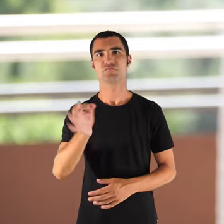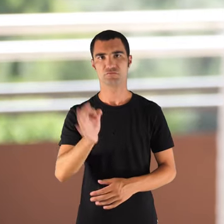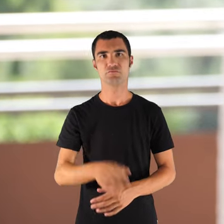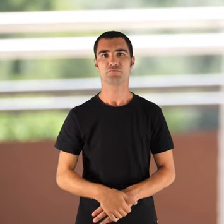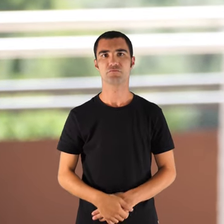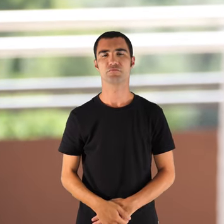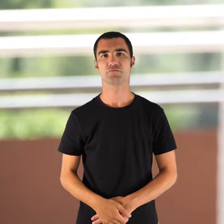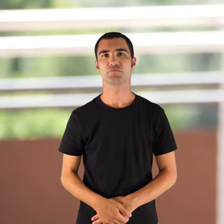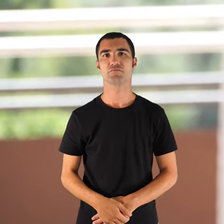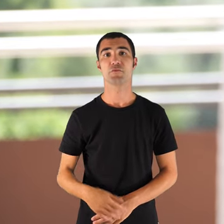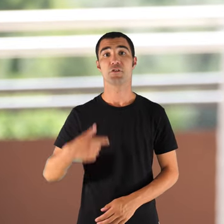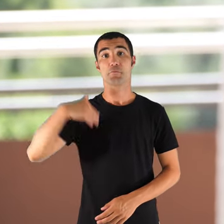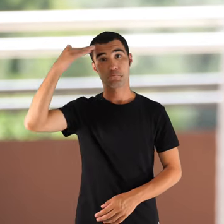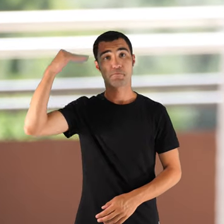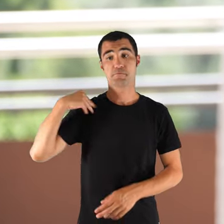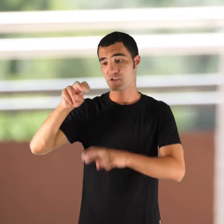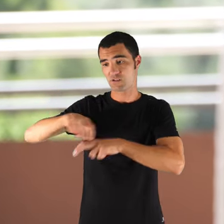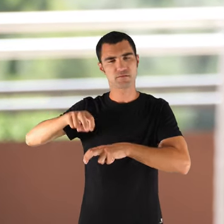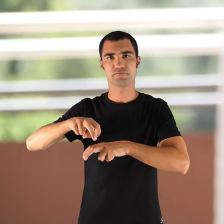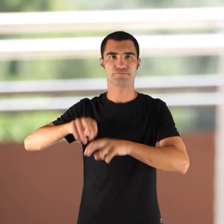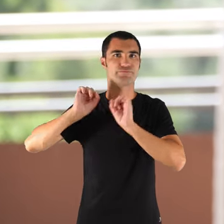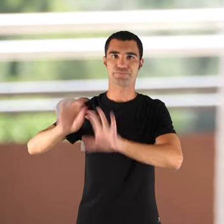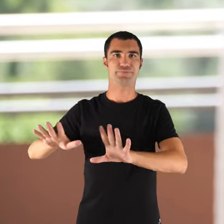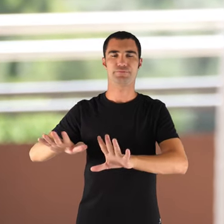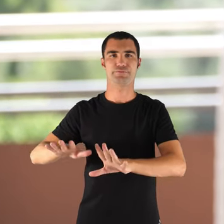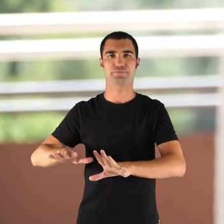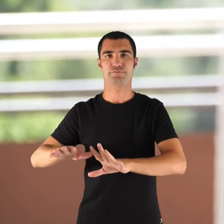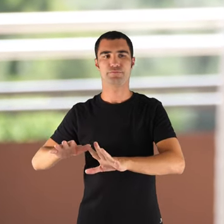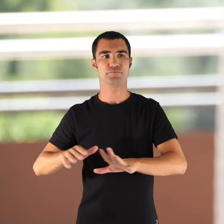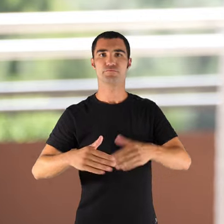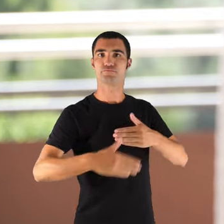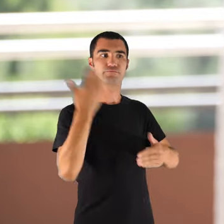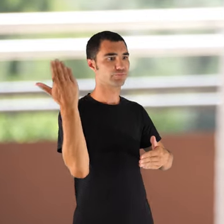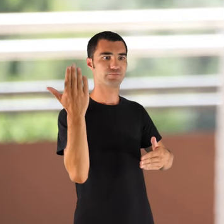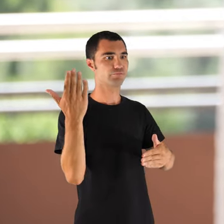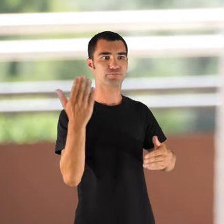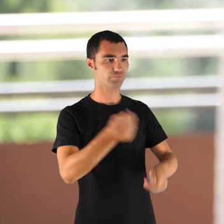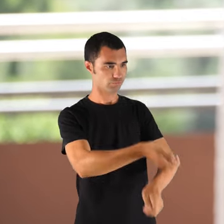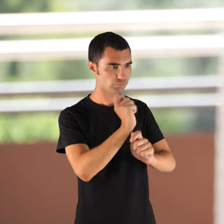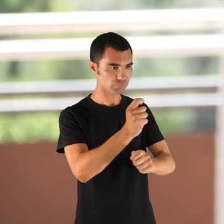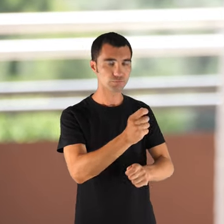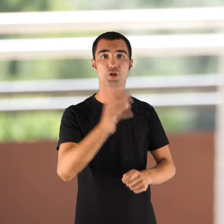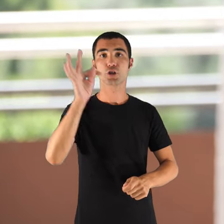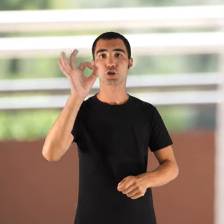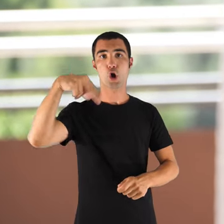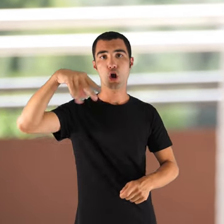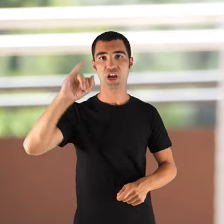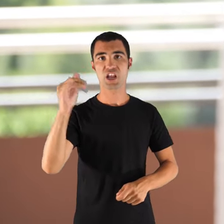vaig deixar de fer de pagès i vaig començar a pescar amb en Toni Blau,